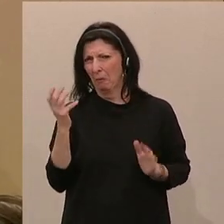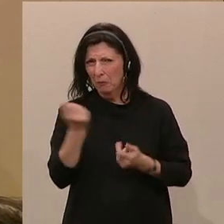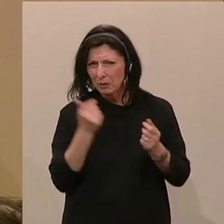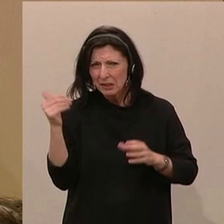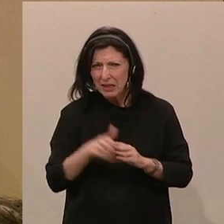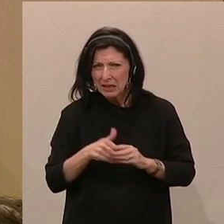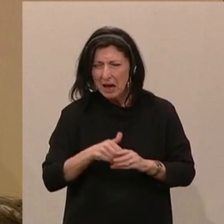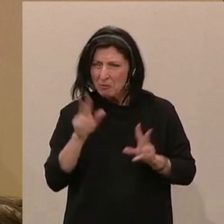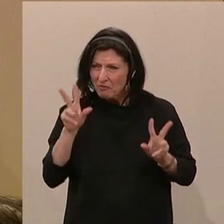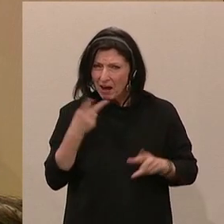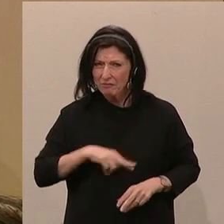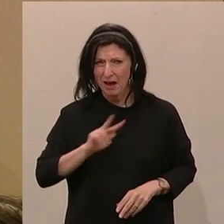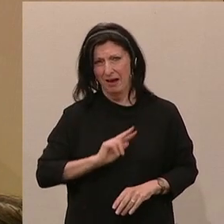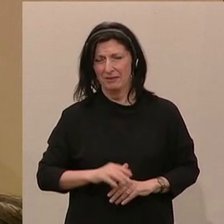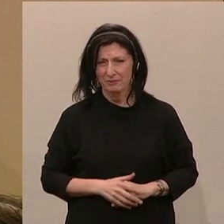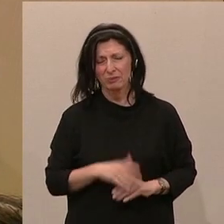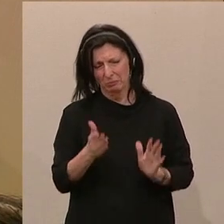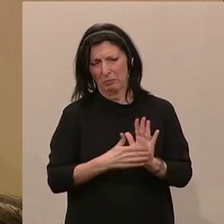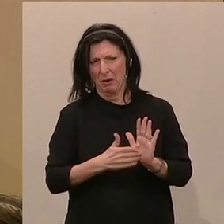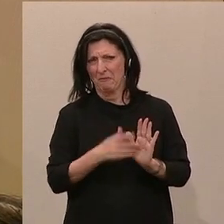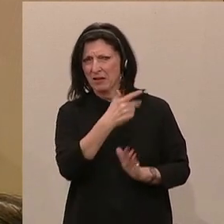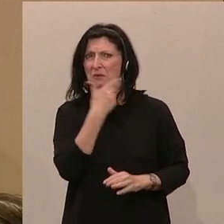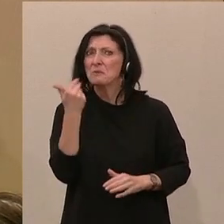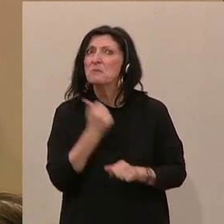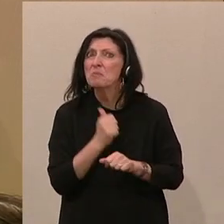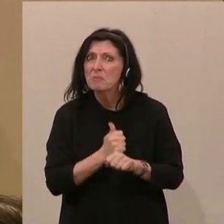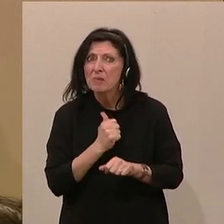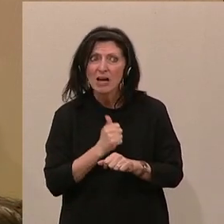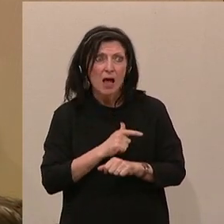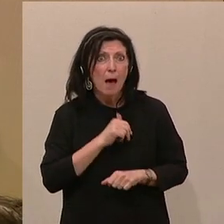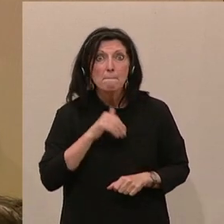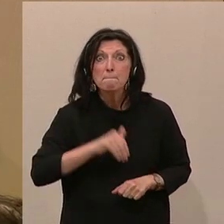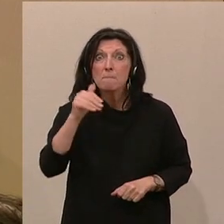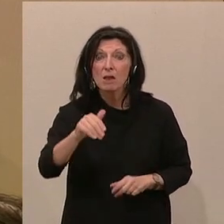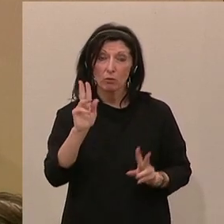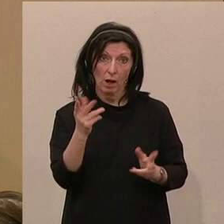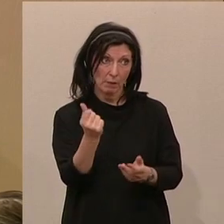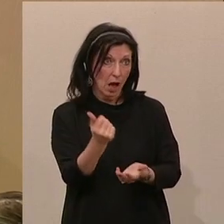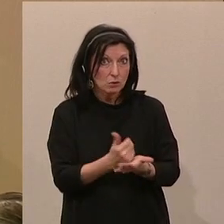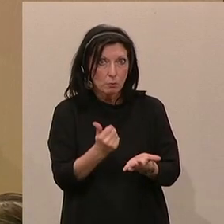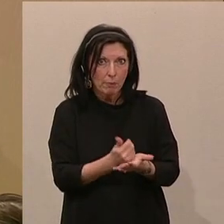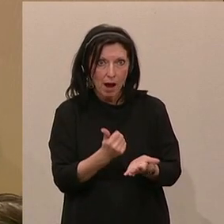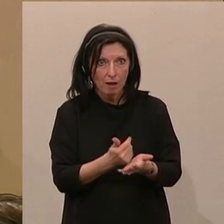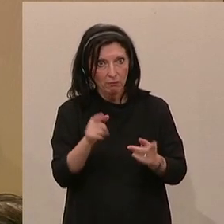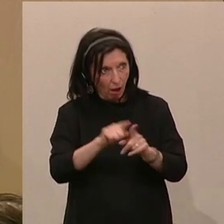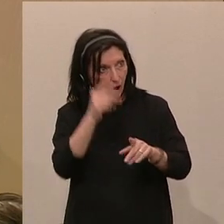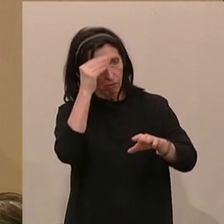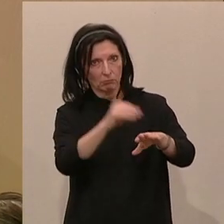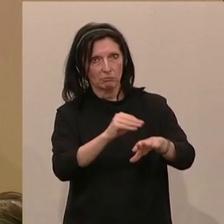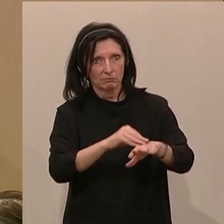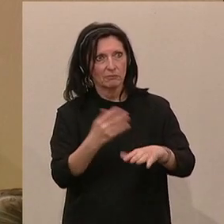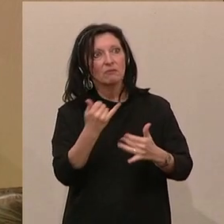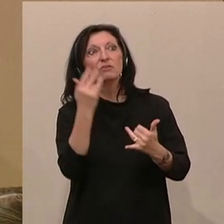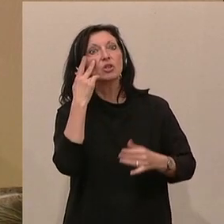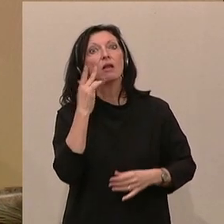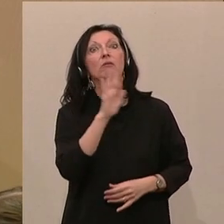hier handeln. Und das sollten Sie noch dazu, wo man hier Millionen einsparen könnte. Auch das soll gesagt sein. Und da frage ich Sie schon, wo ist